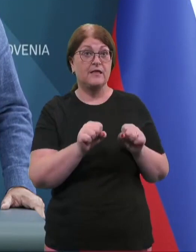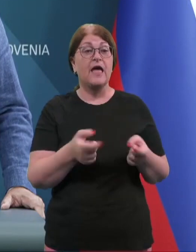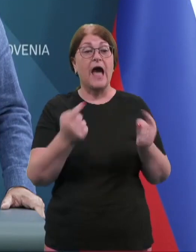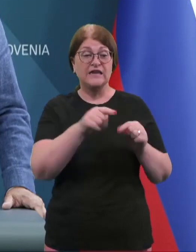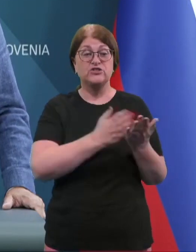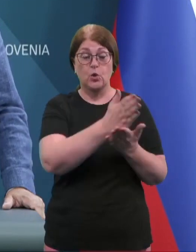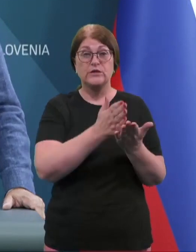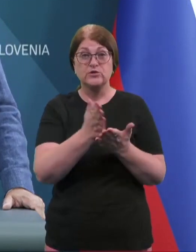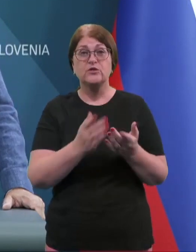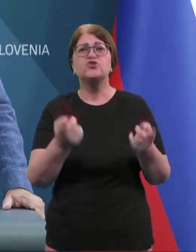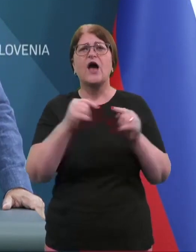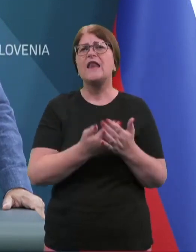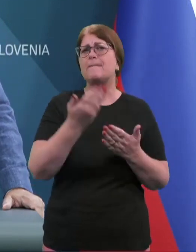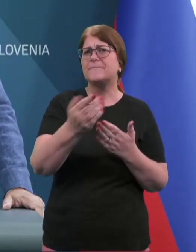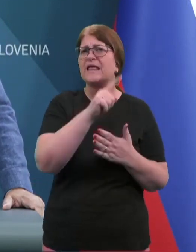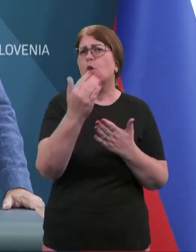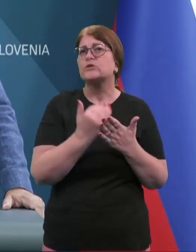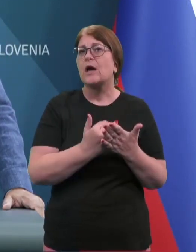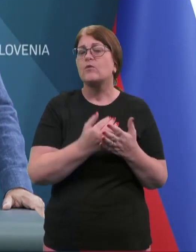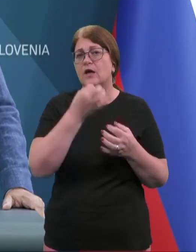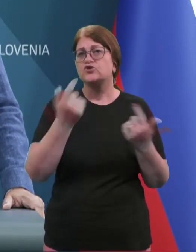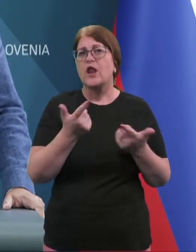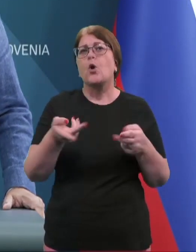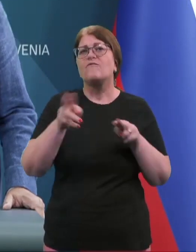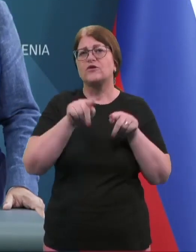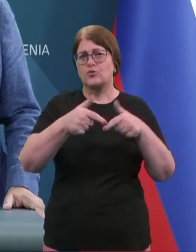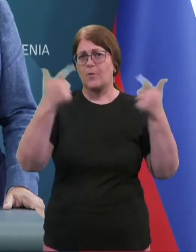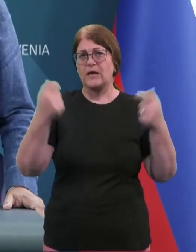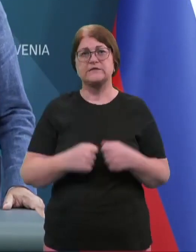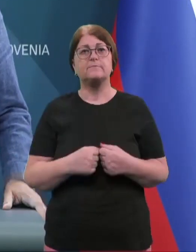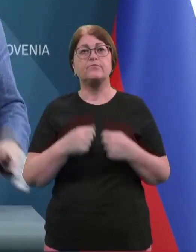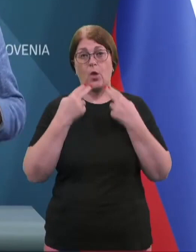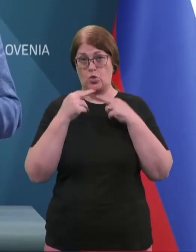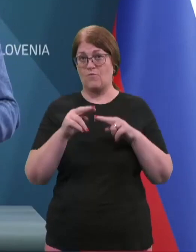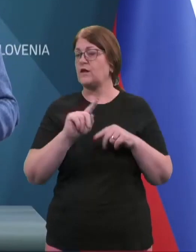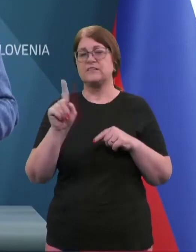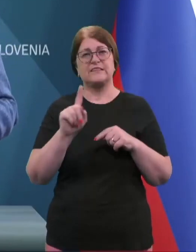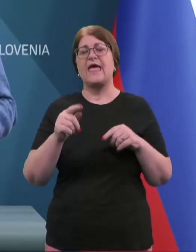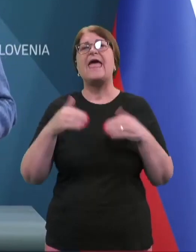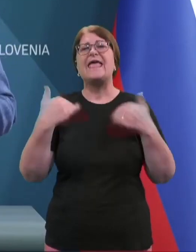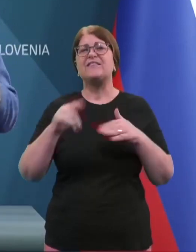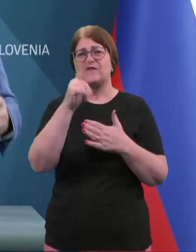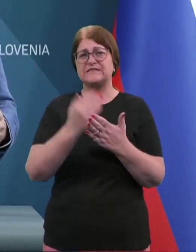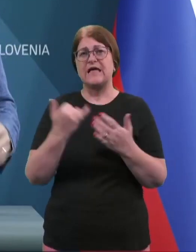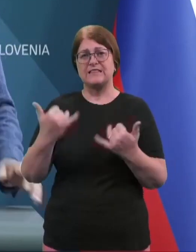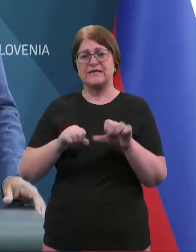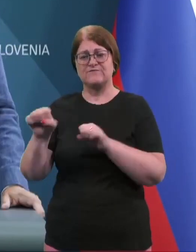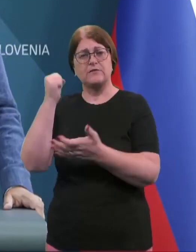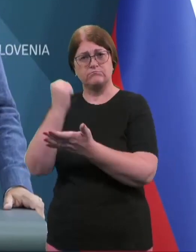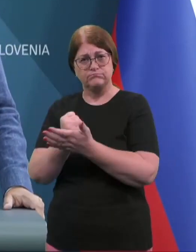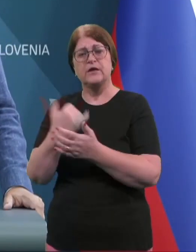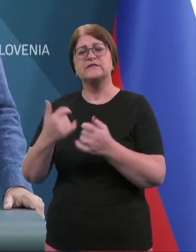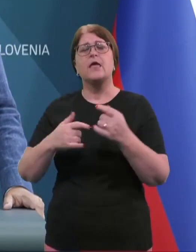izhodišča? Je to predlog zakona? Če lahko to malo pojasniti? Ne, interventni zakon je danes bil v strani vlade potarjen, gre v